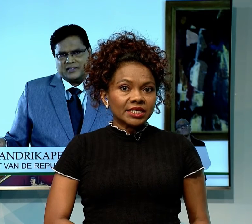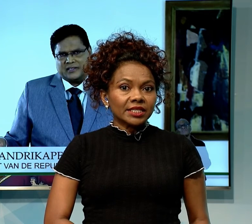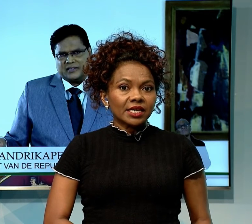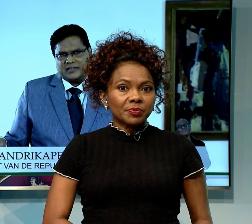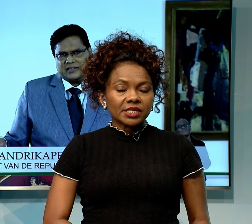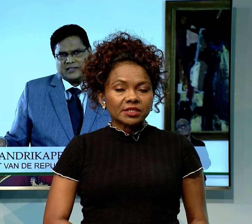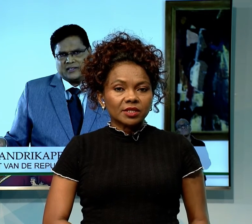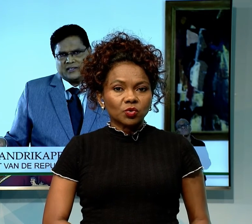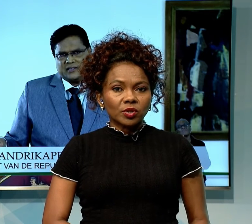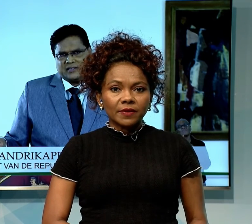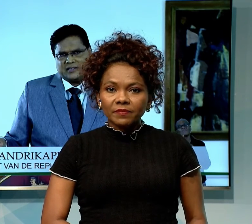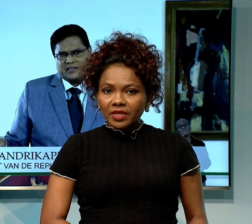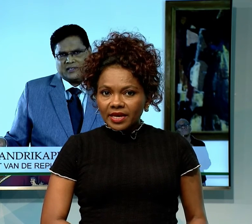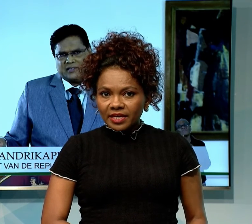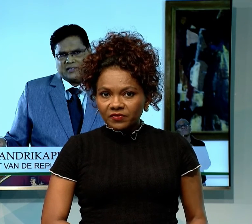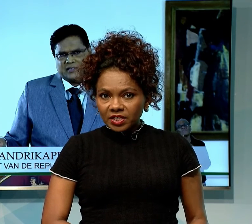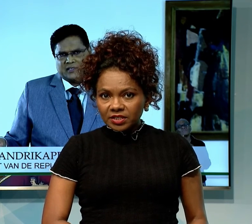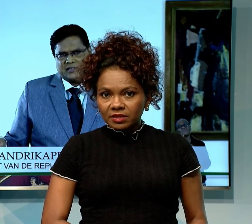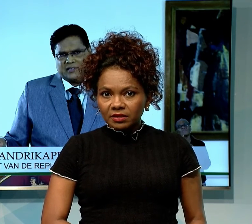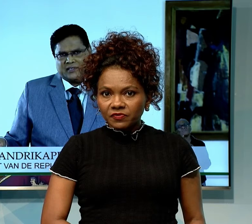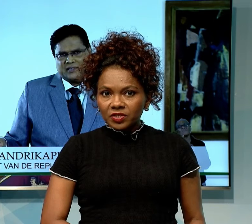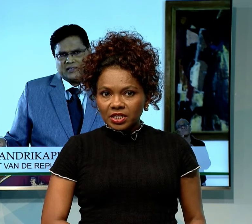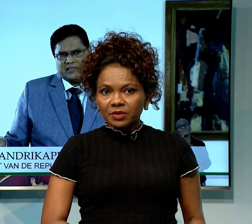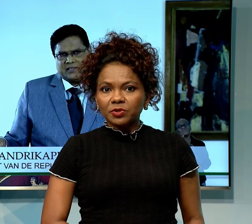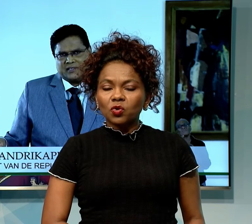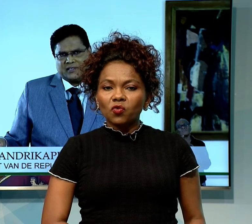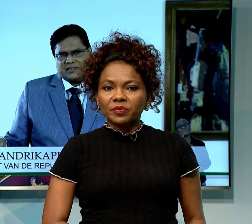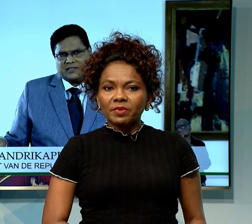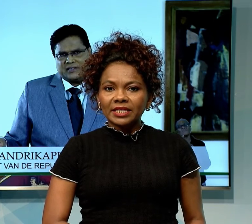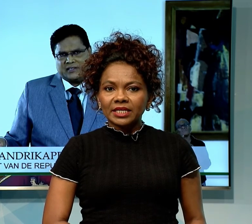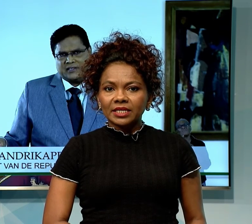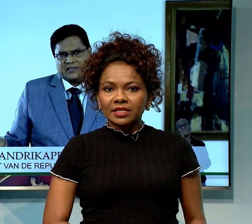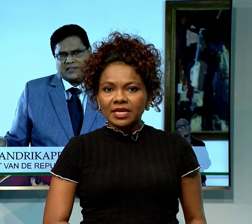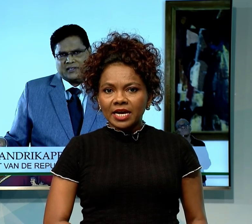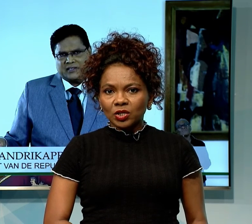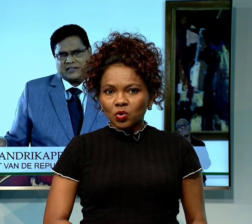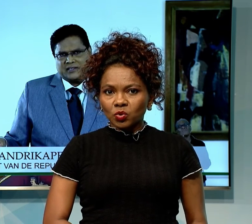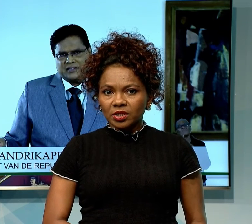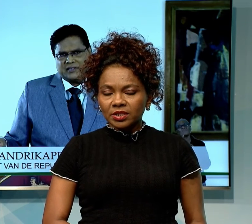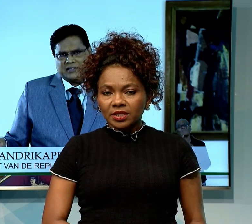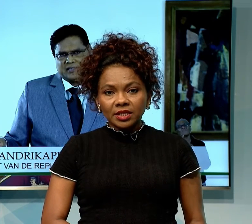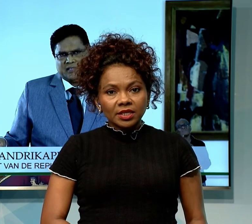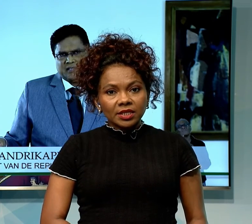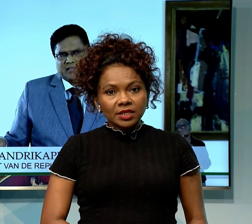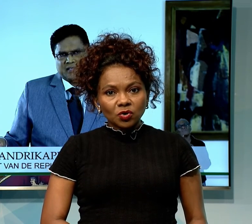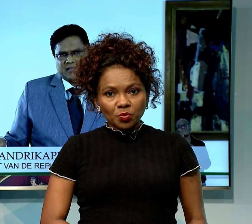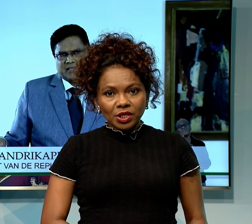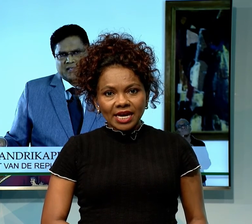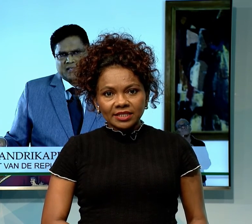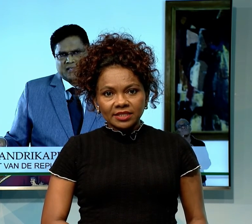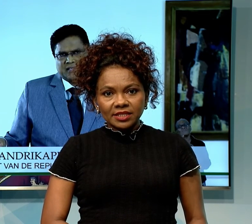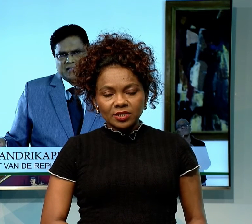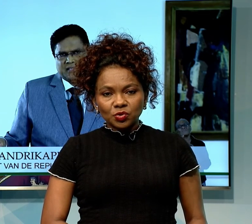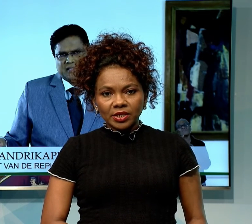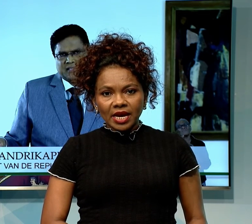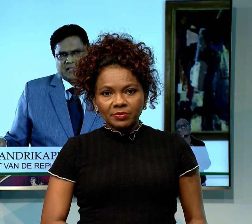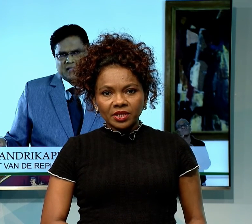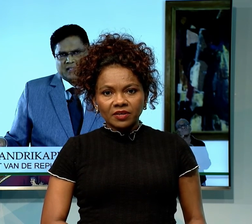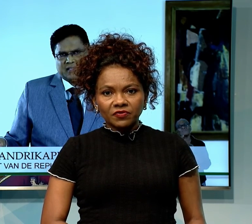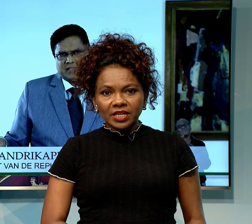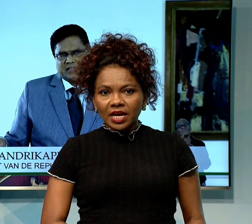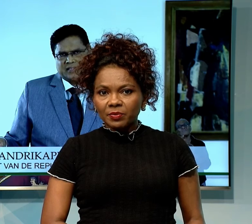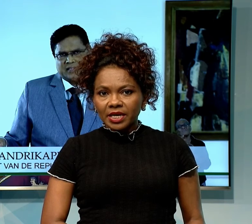president Chandrika Persat Santokhi. Hij heeft gisteren verscherpte COVID-maatregelen aangekondigd. De communicatiedienst